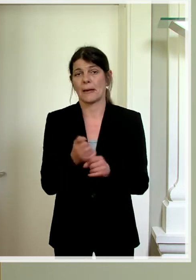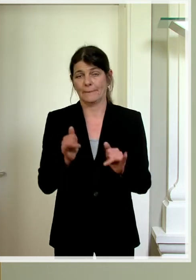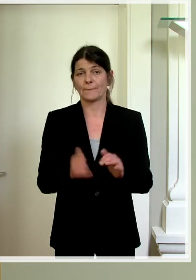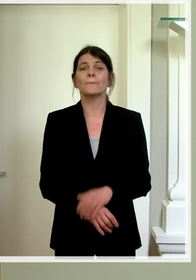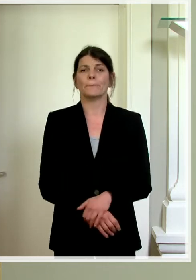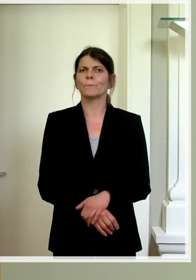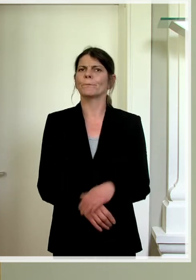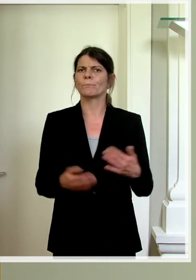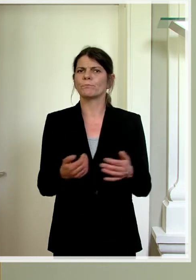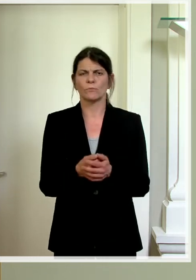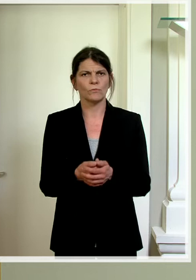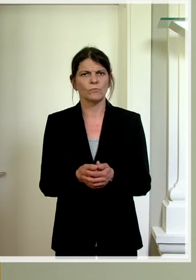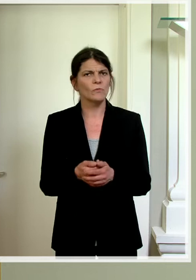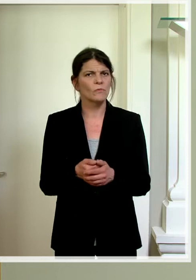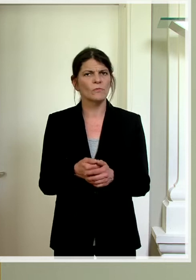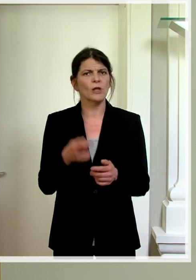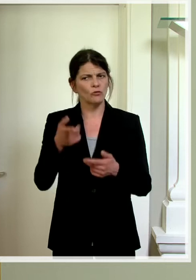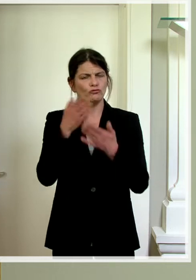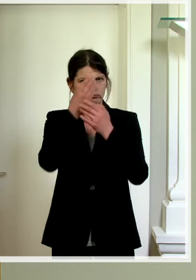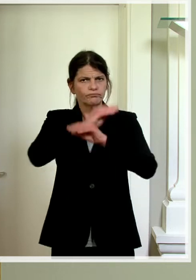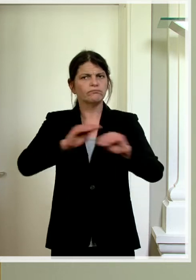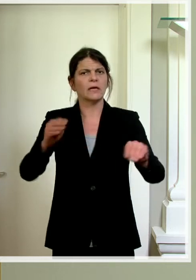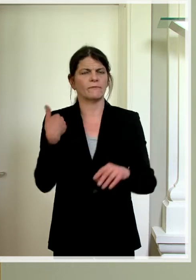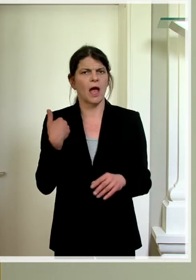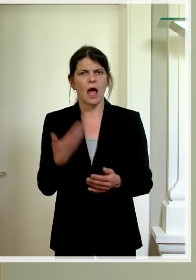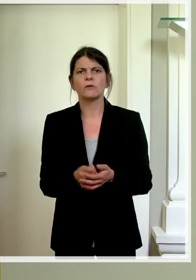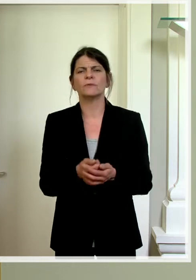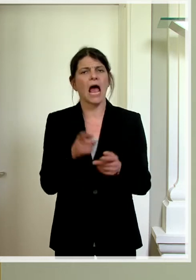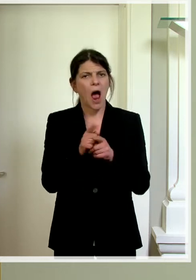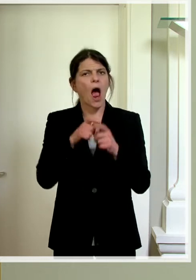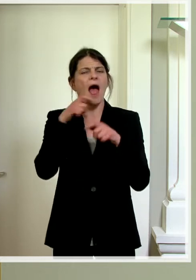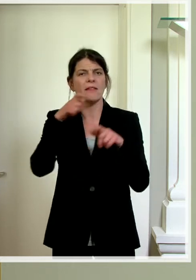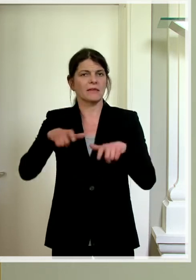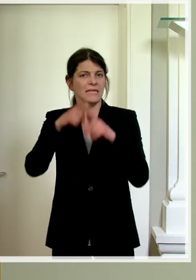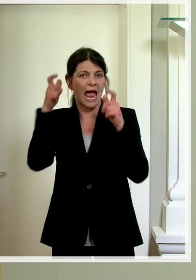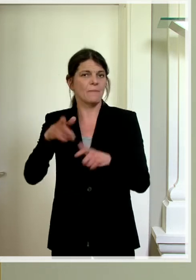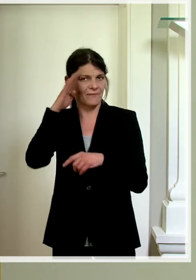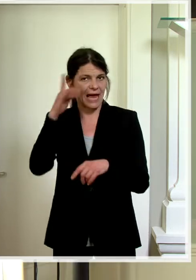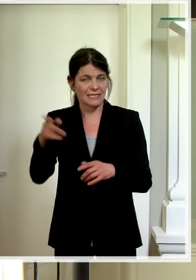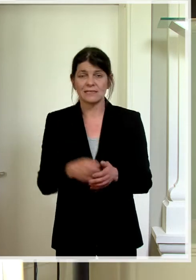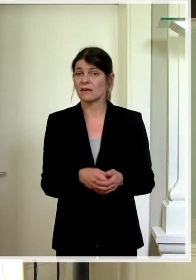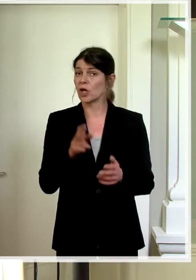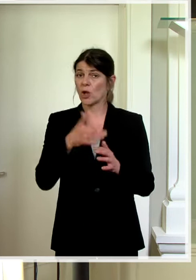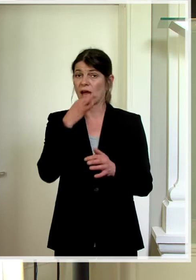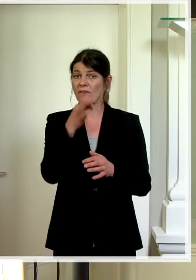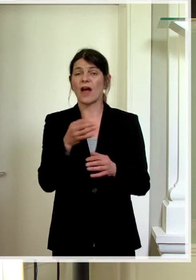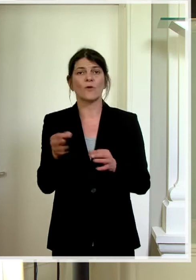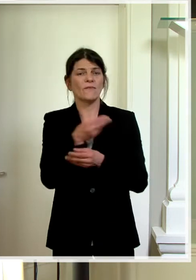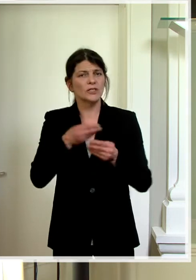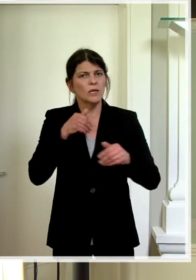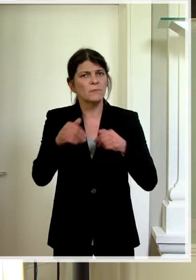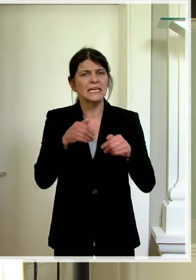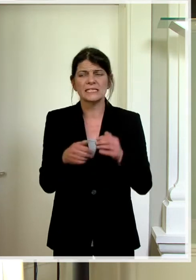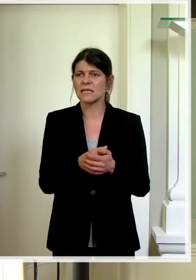die ist schon kommuniziert gegenüber den Altersheimen. Dann noch eine Frage an den Wirtschaftsminister.